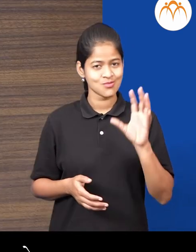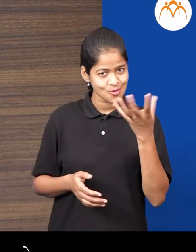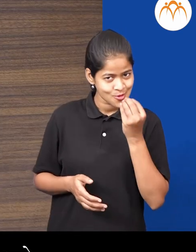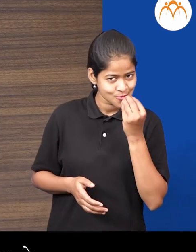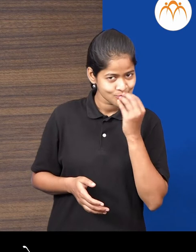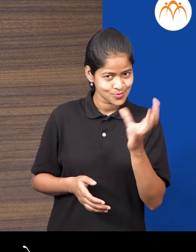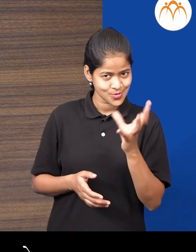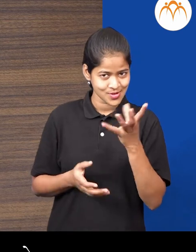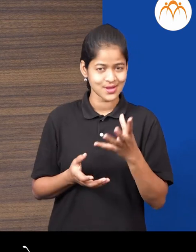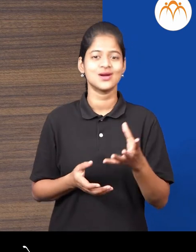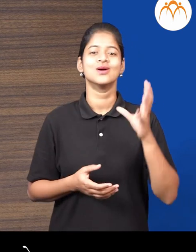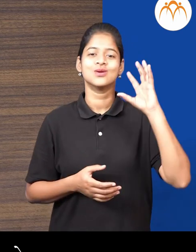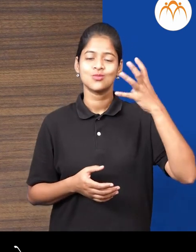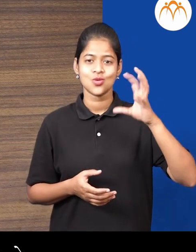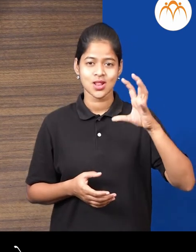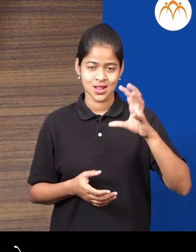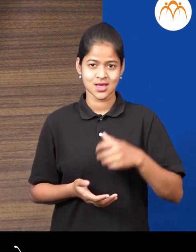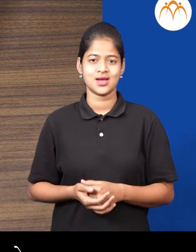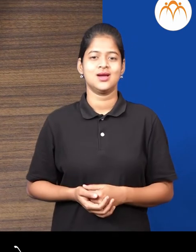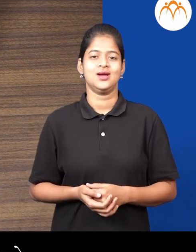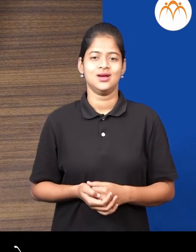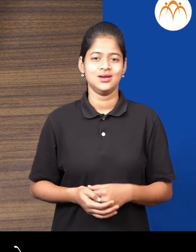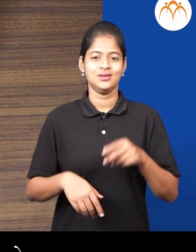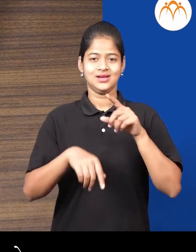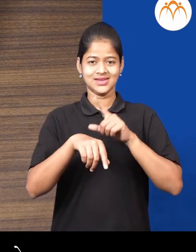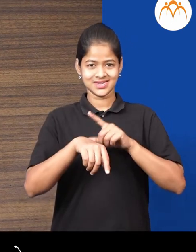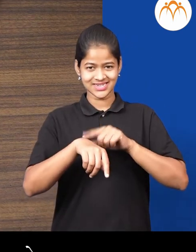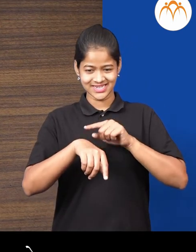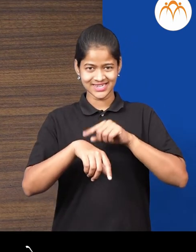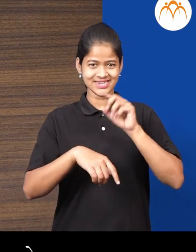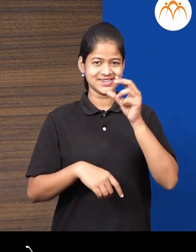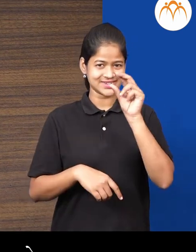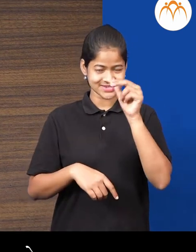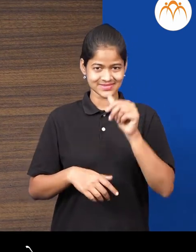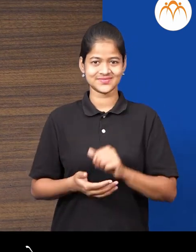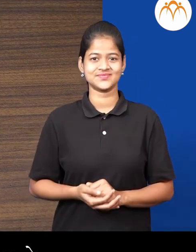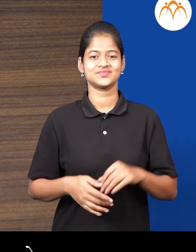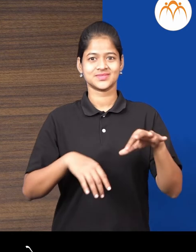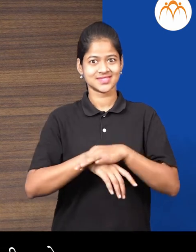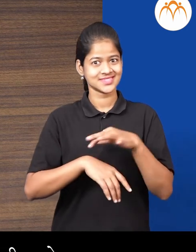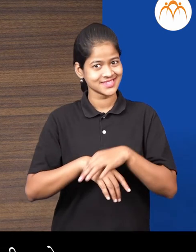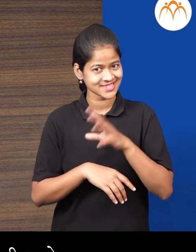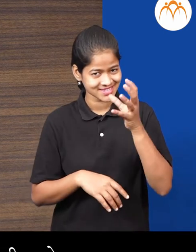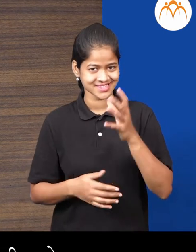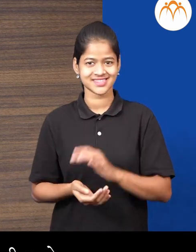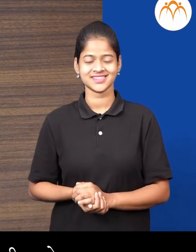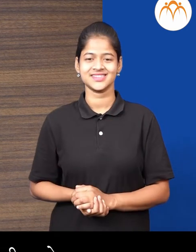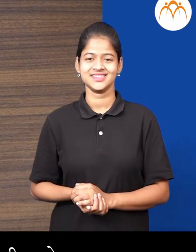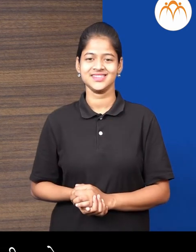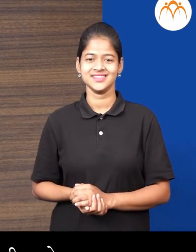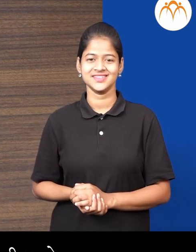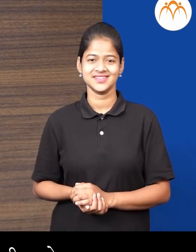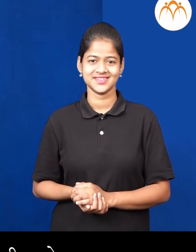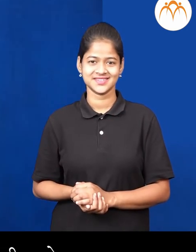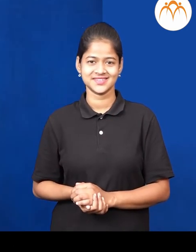बग ही वाटी वर्तु ला सर्खिया हे हाँ चेंडू वर्तु ला सर्खा हे हे घड्याल वर्तु ला सर्खिया हे आणी ही बांगली वर्तु ला